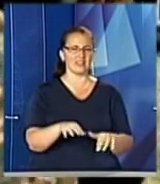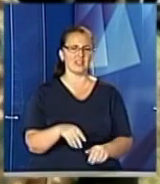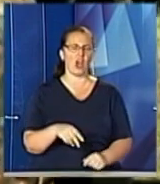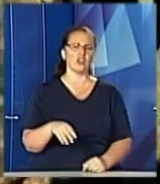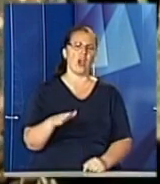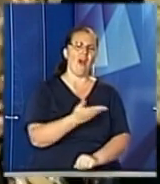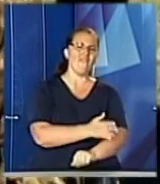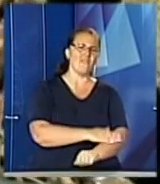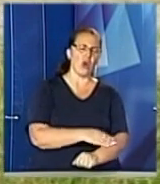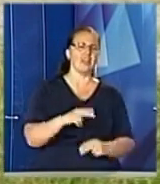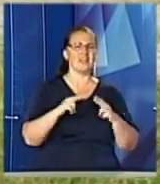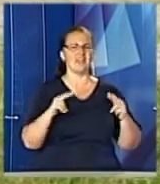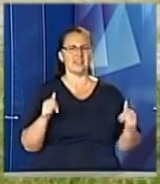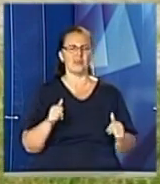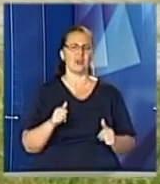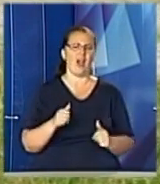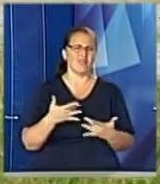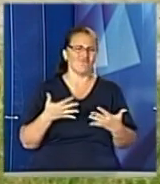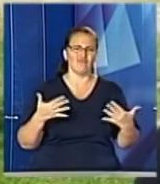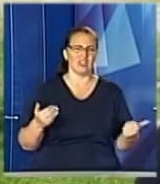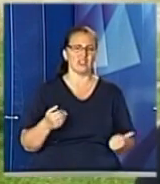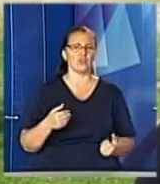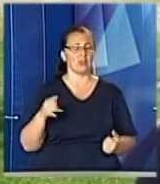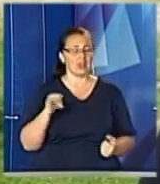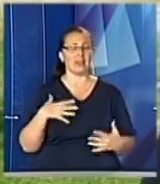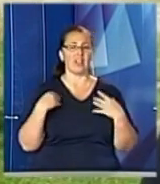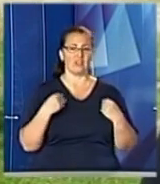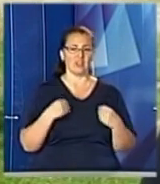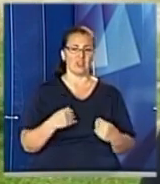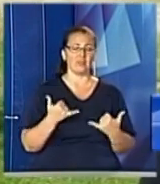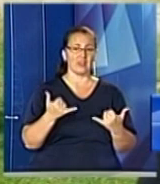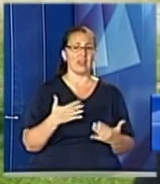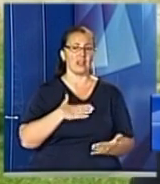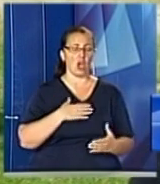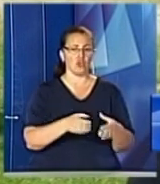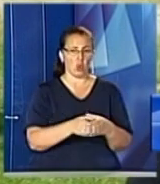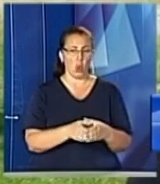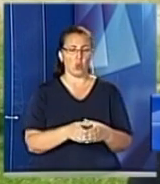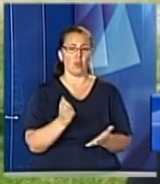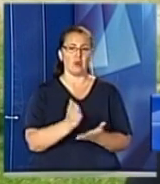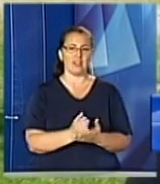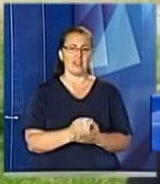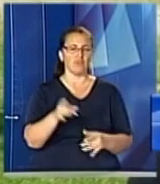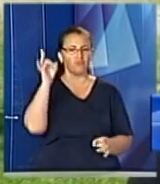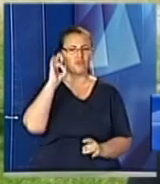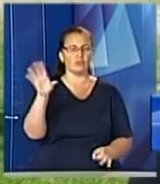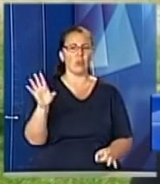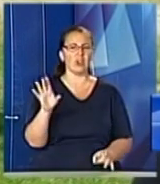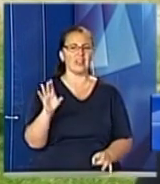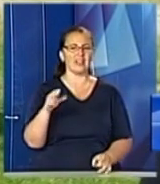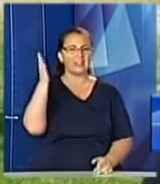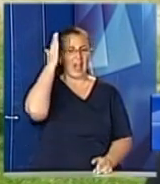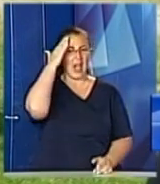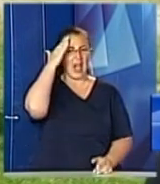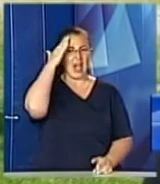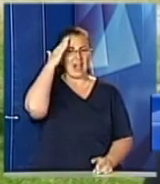Дніпра, Києва, Хмельницького, а також з Львівщини. Готую нашого клубу є популяризація знань періоду українського визвольного руху 1920